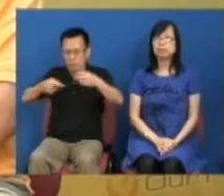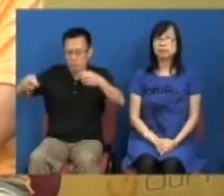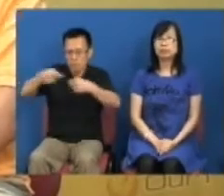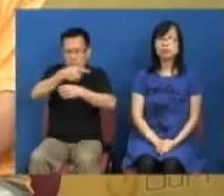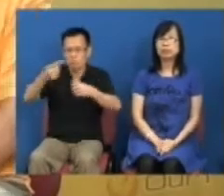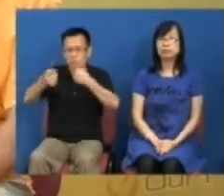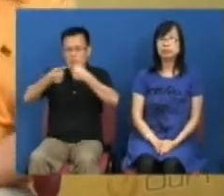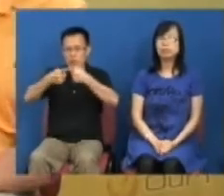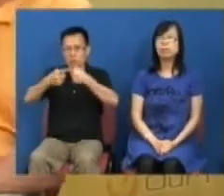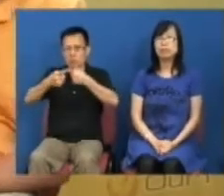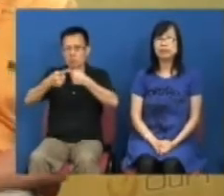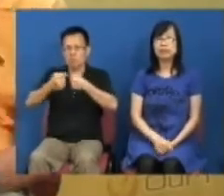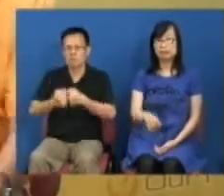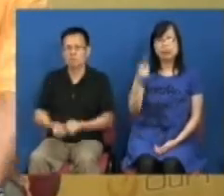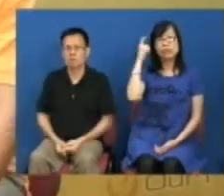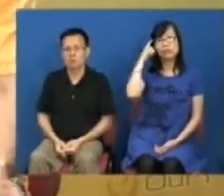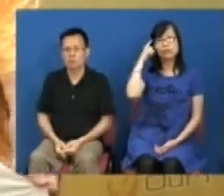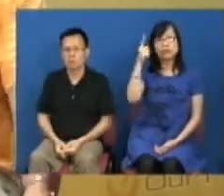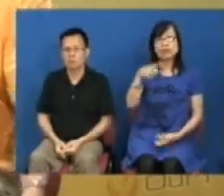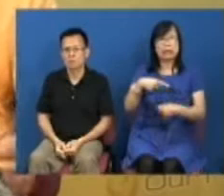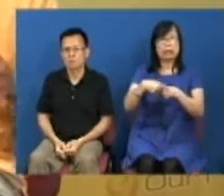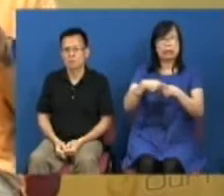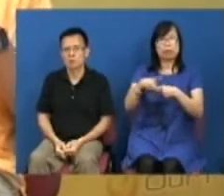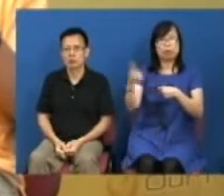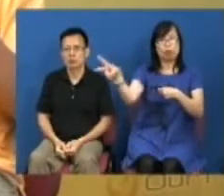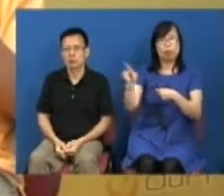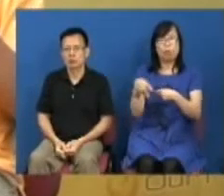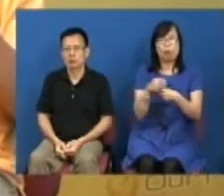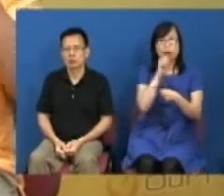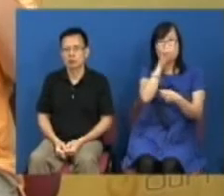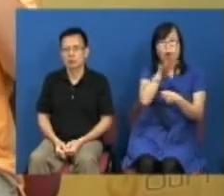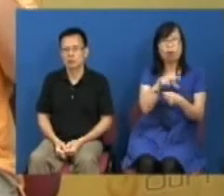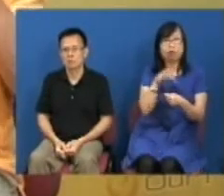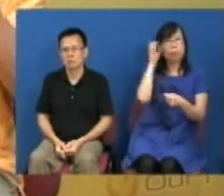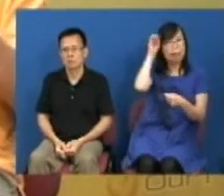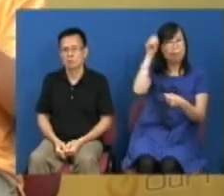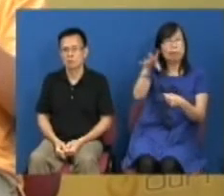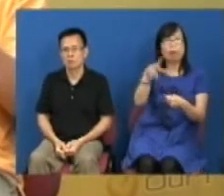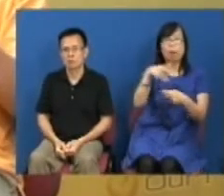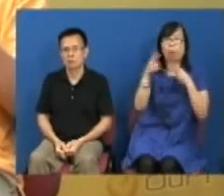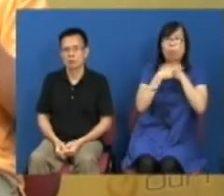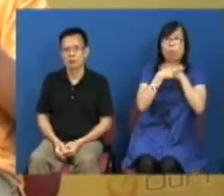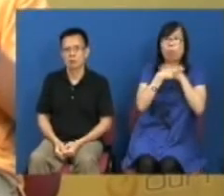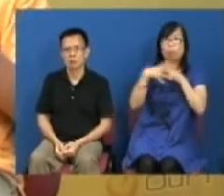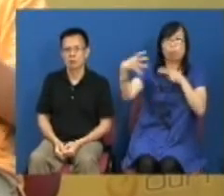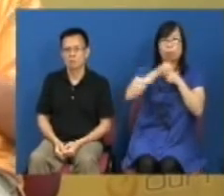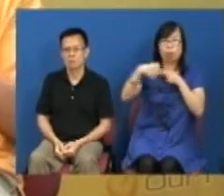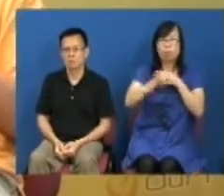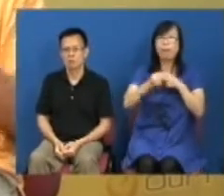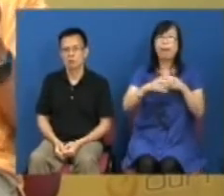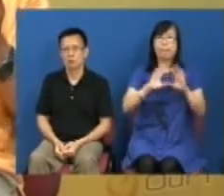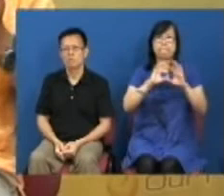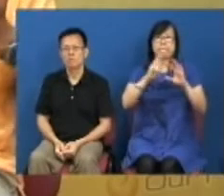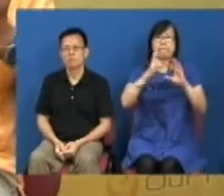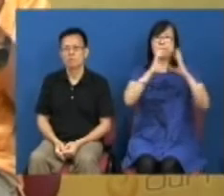才有一和二都是一环一环但是逻辑推论就是我认为曾荫权特首领导的管治班